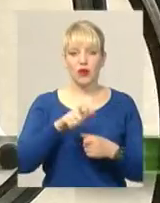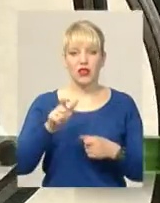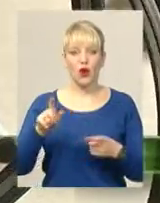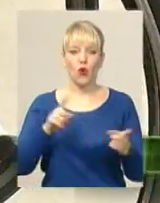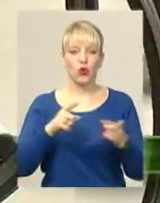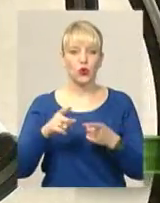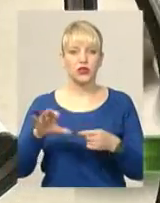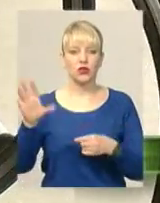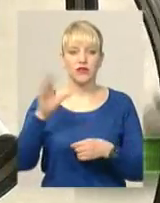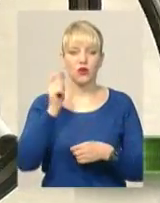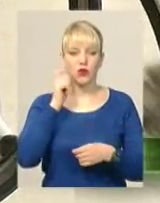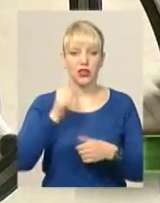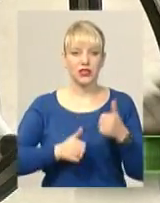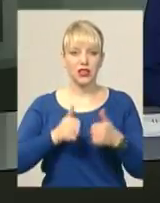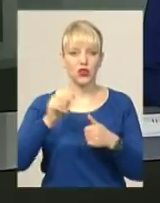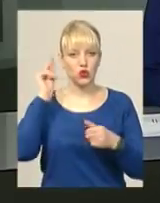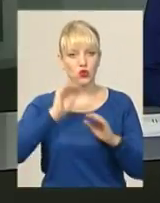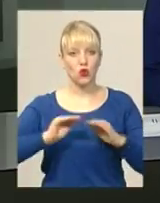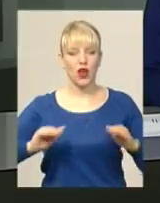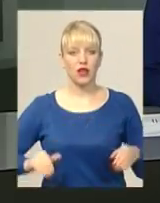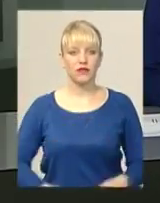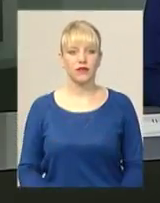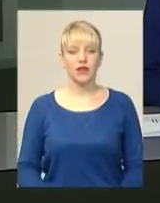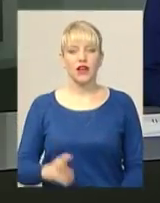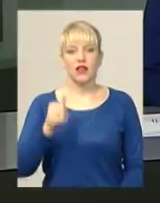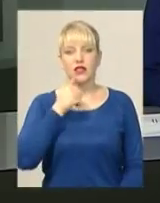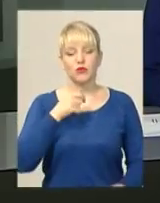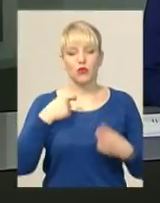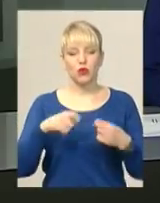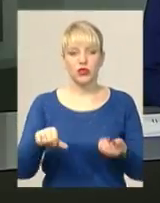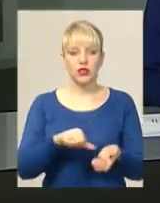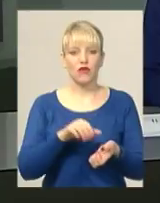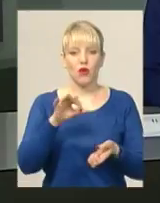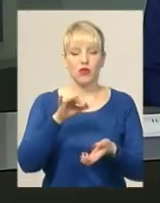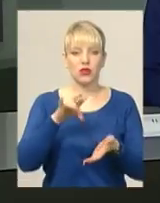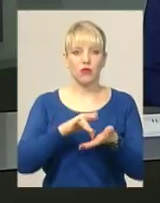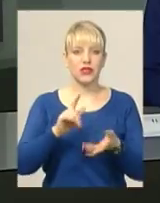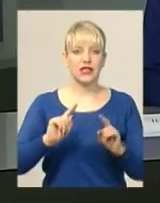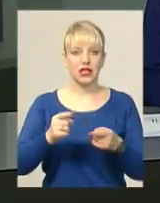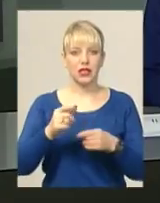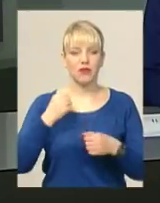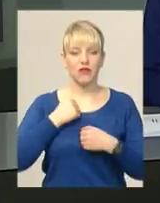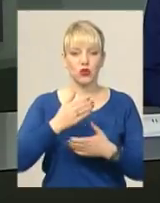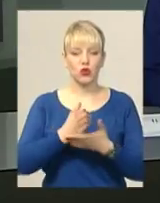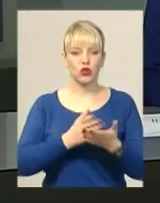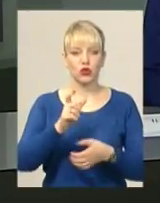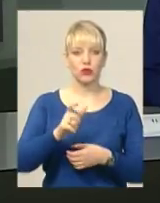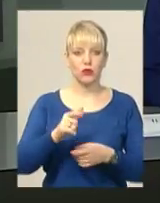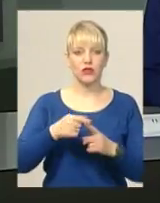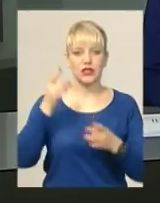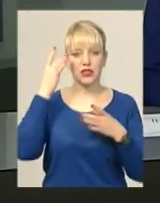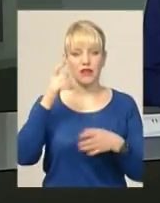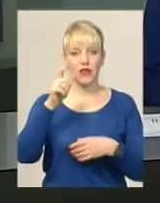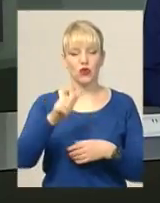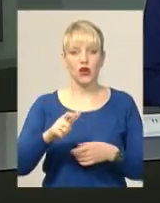всеукраїнських ігоршколярів. На спробі продажу наркотиків в обласному центрі затримано військовослужбовця і цивільного